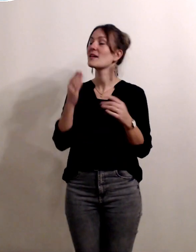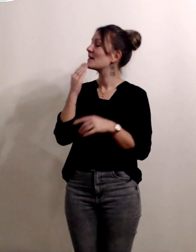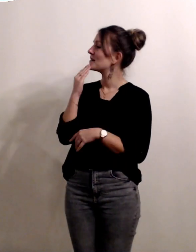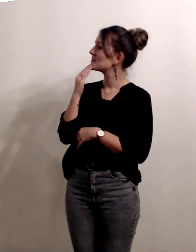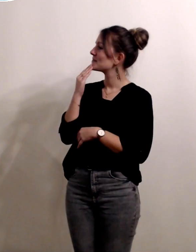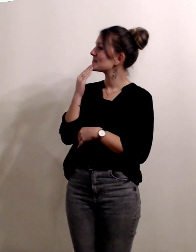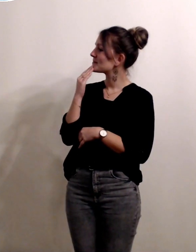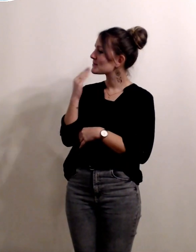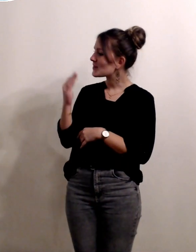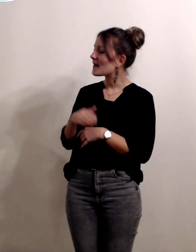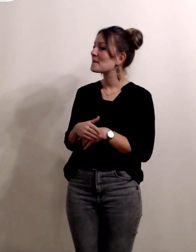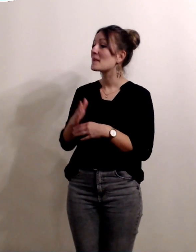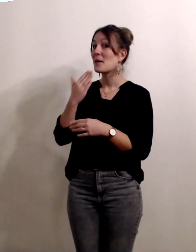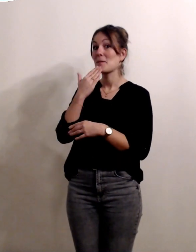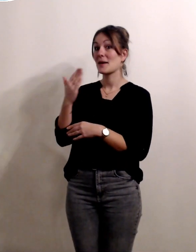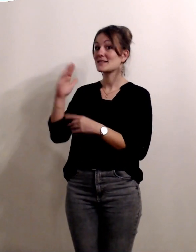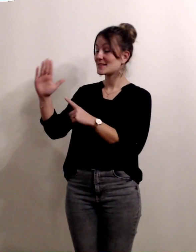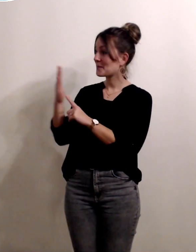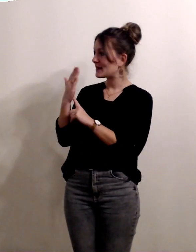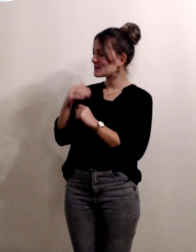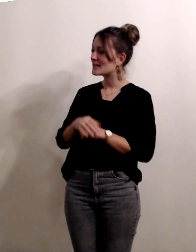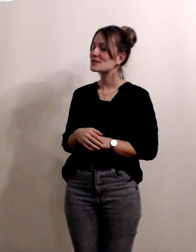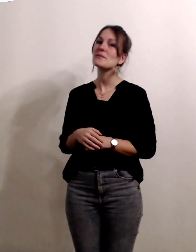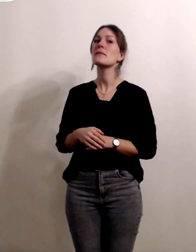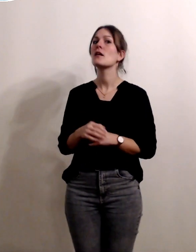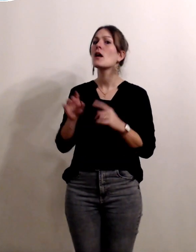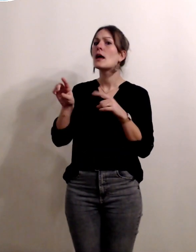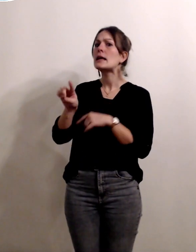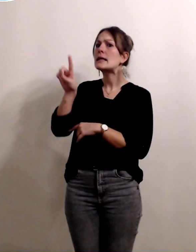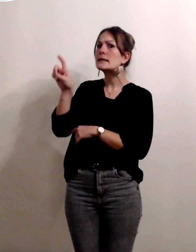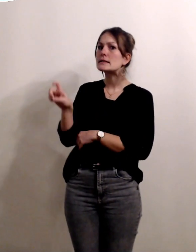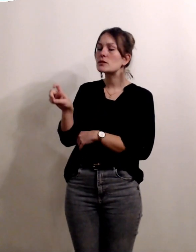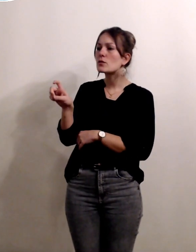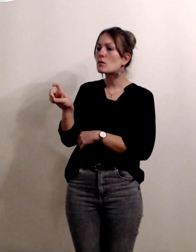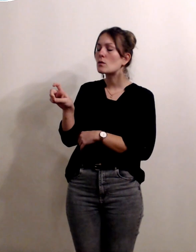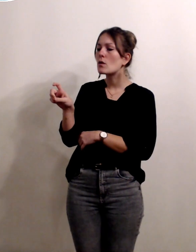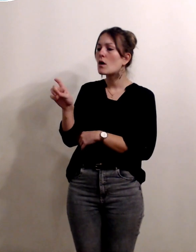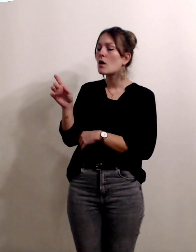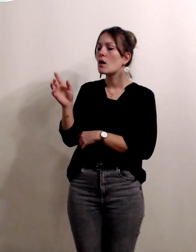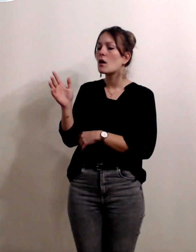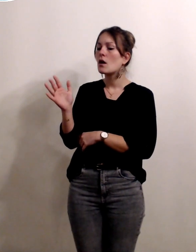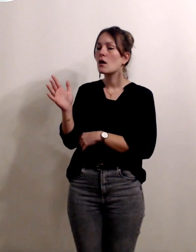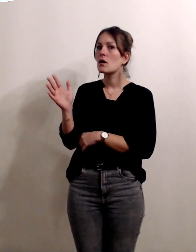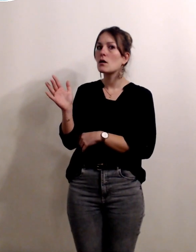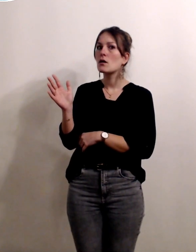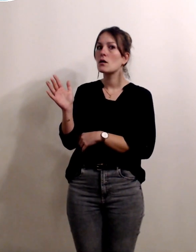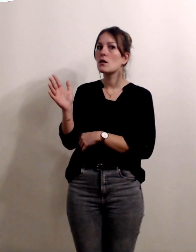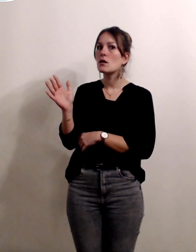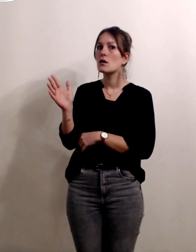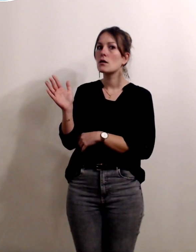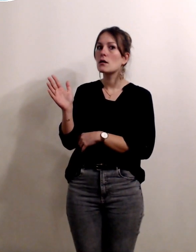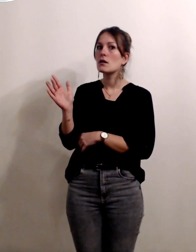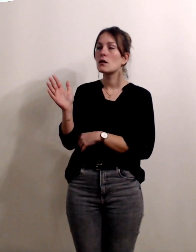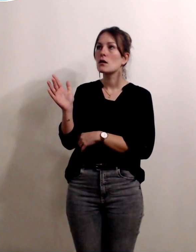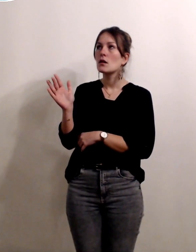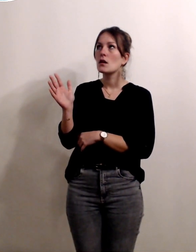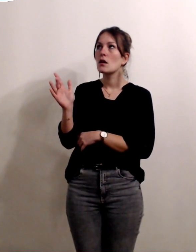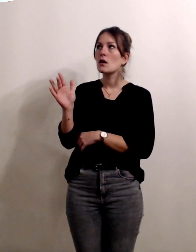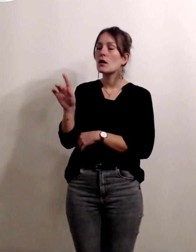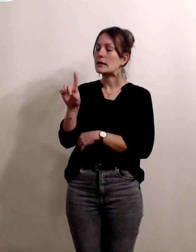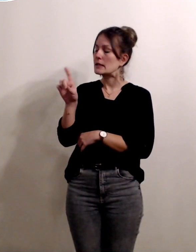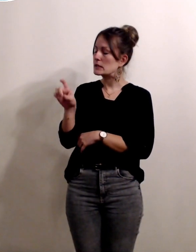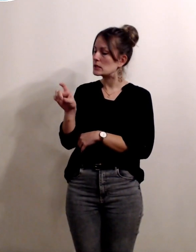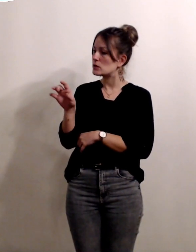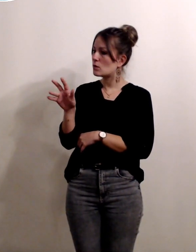bonsoir et merci pour votre présentation quelle est la place qui est faite ou pas